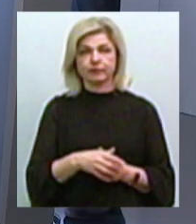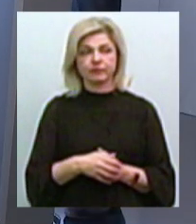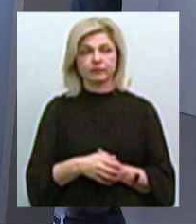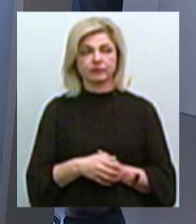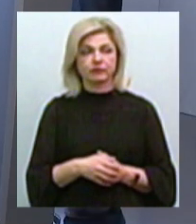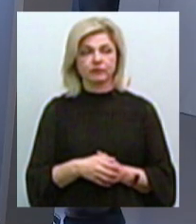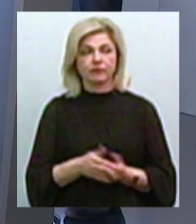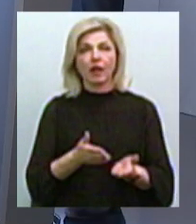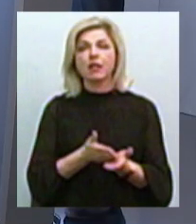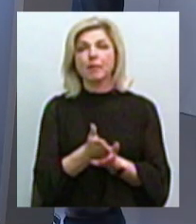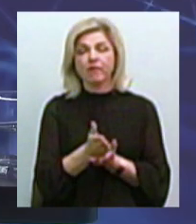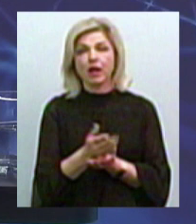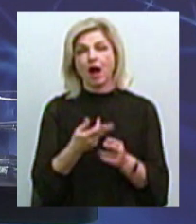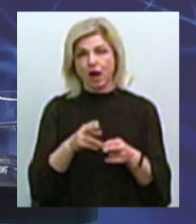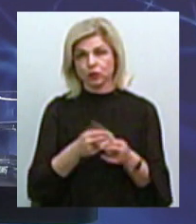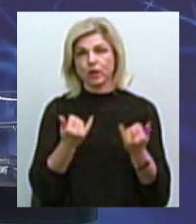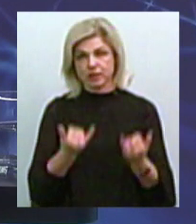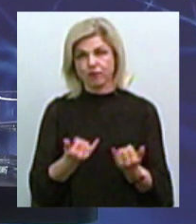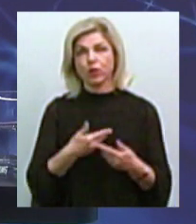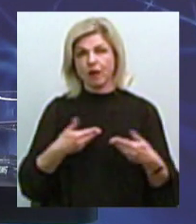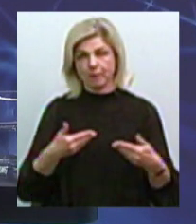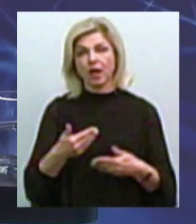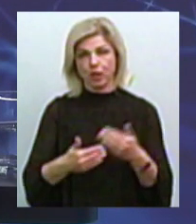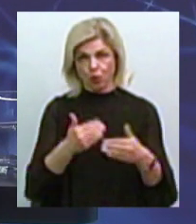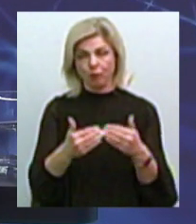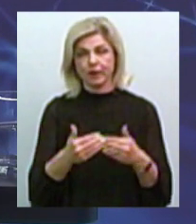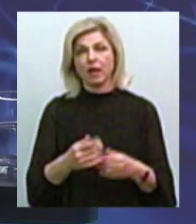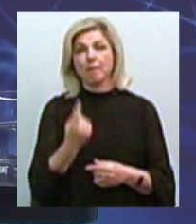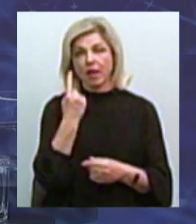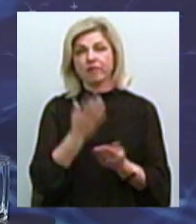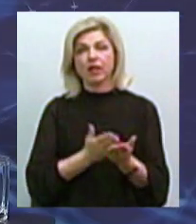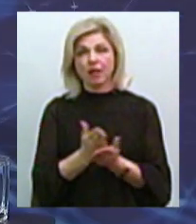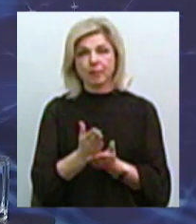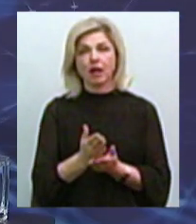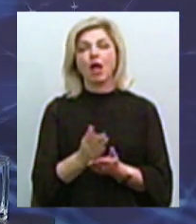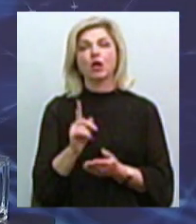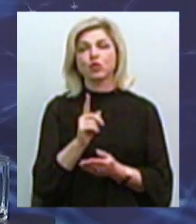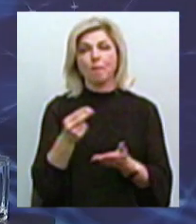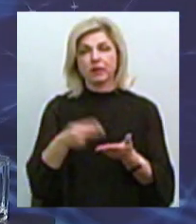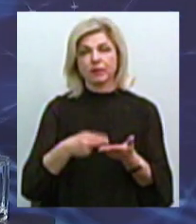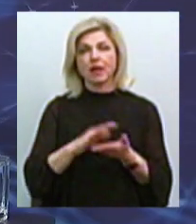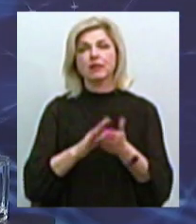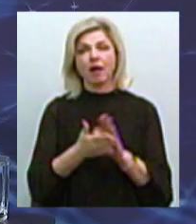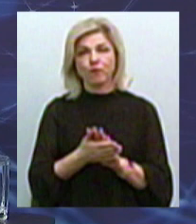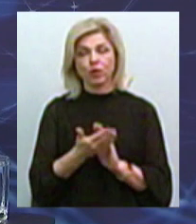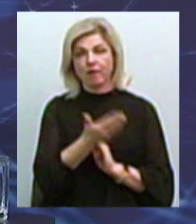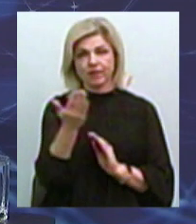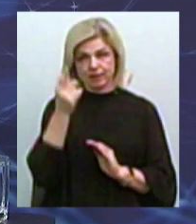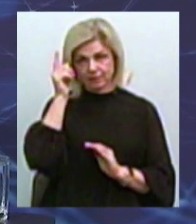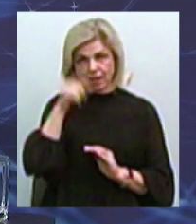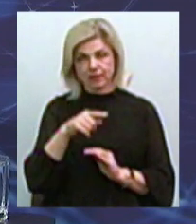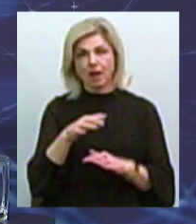скажем так, направлений, которыми сегодня мы идем. первое направление, которое мы сегодня идем, мы подписали договор, вы знаете об этом, с